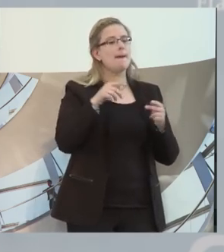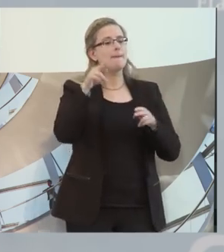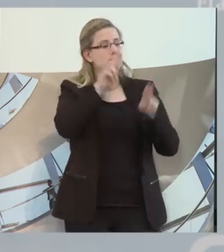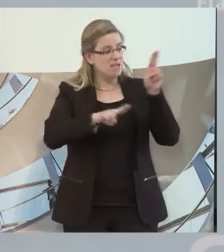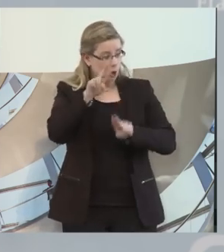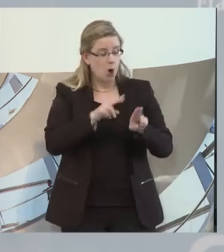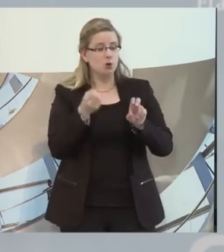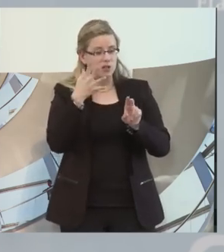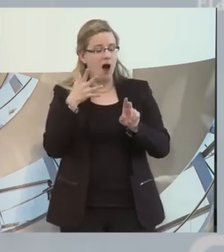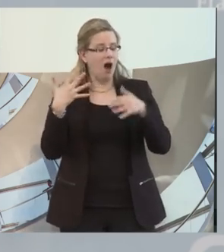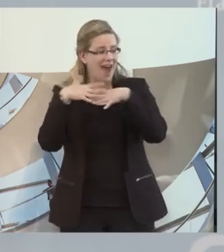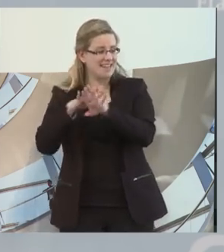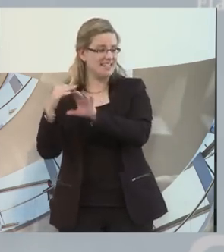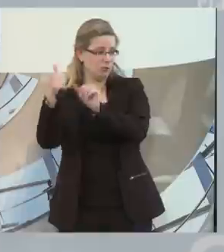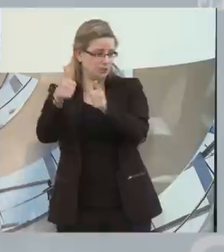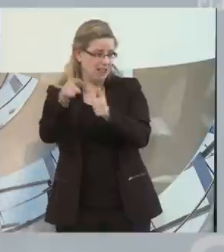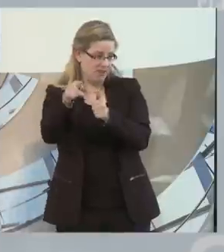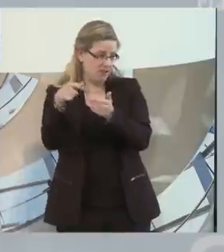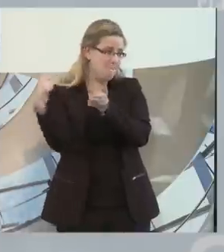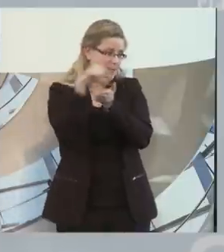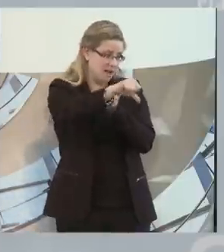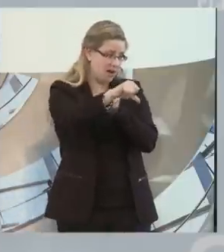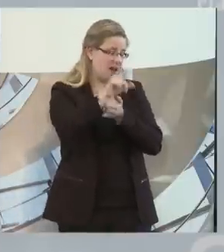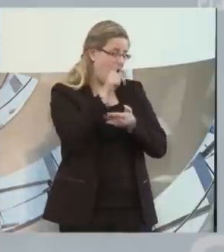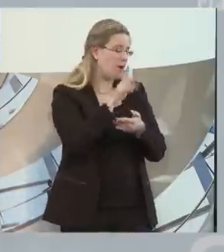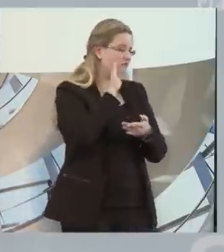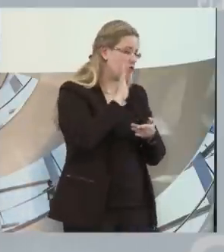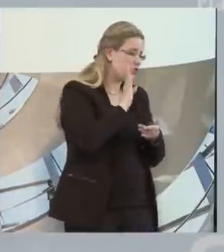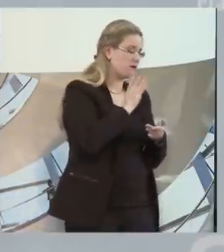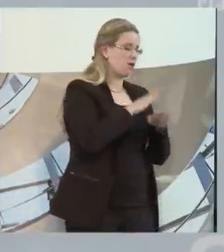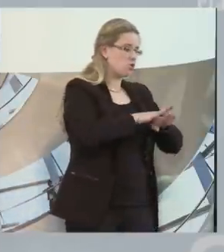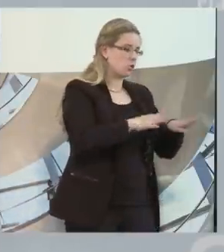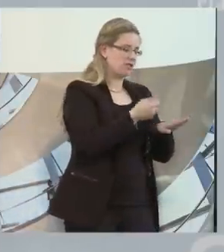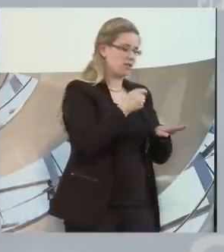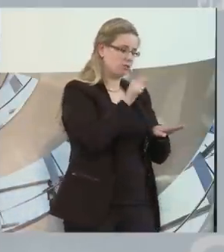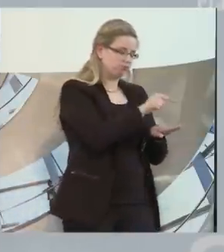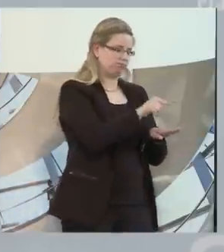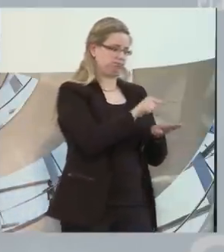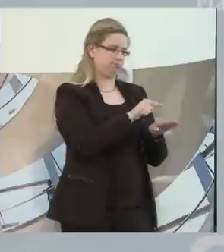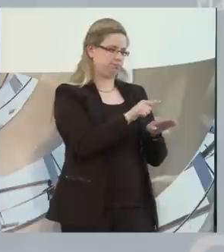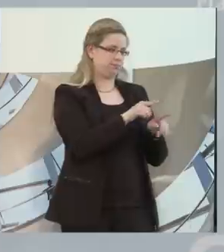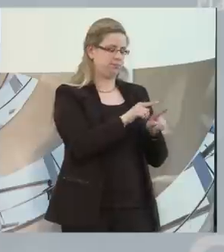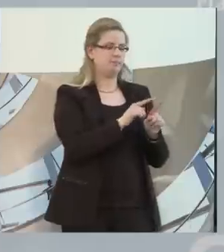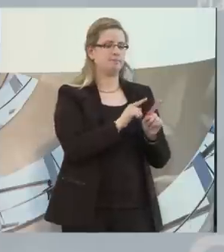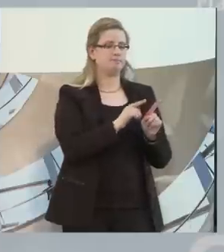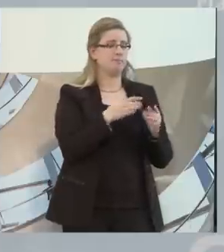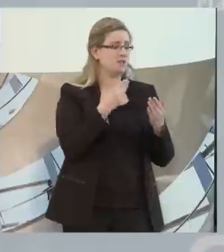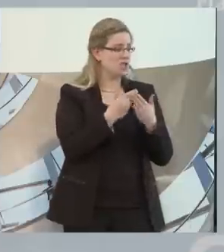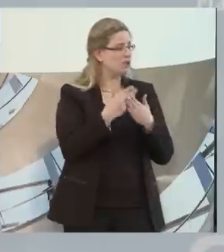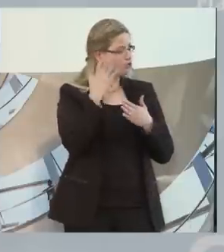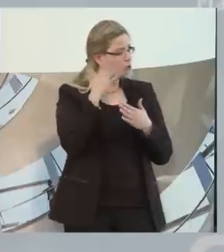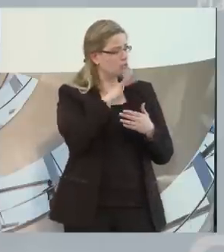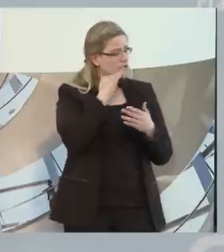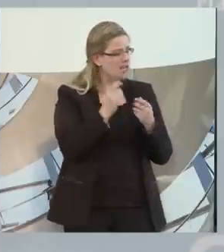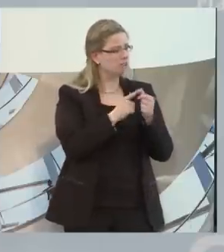erfolgen muss, ist ja eine andere Baustelle. Also man muss auch mal sehen, dass auch schon auf dieser Ebene eine ganze Menge gemacht